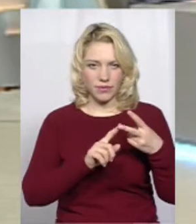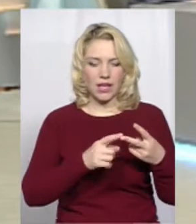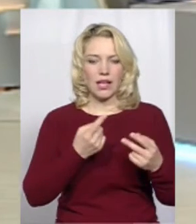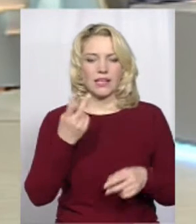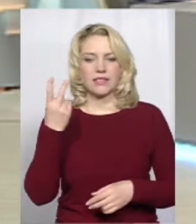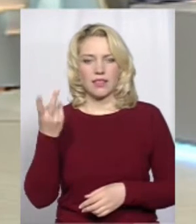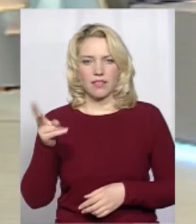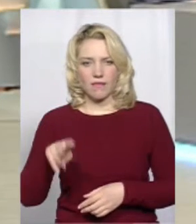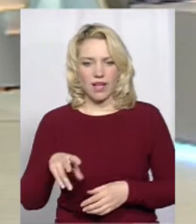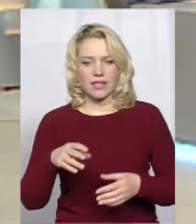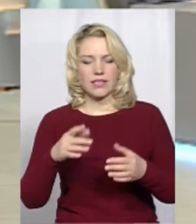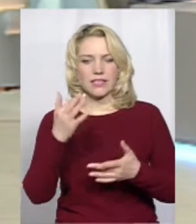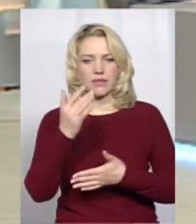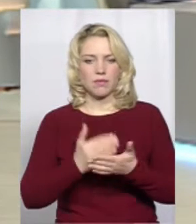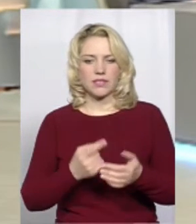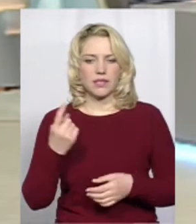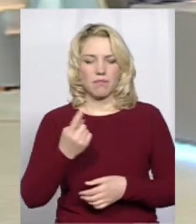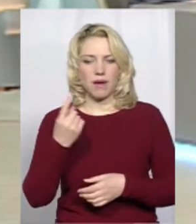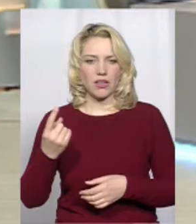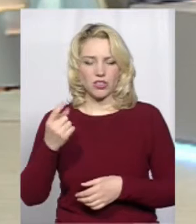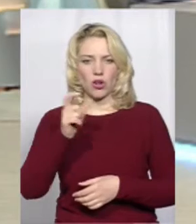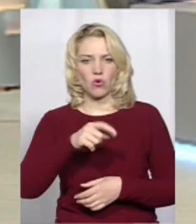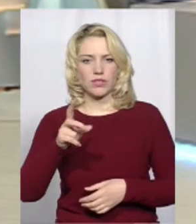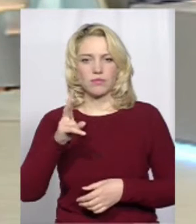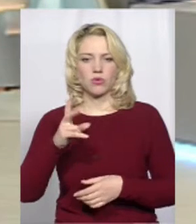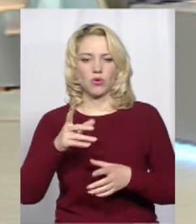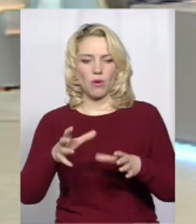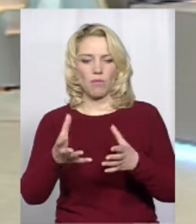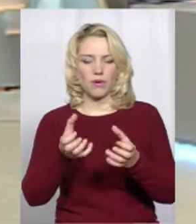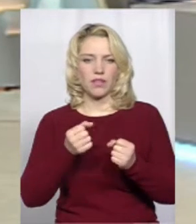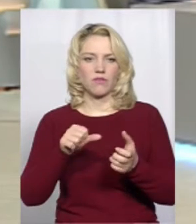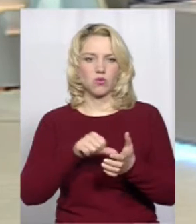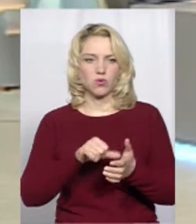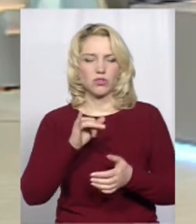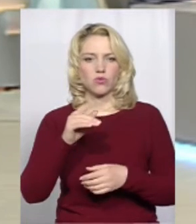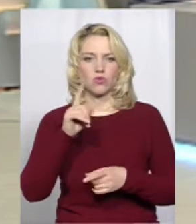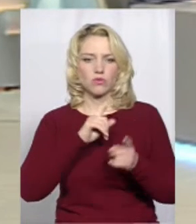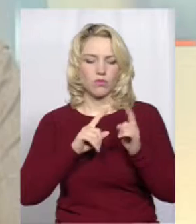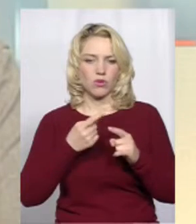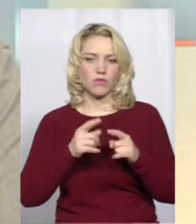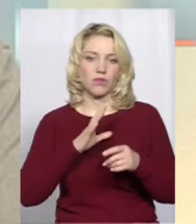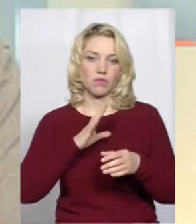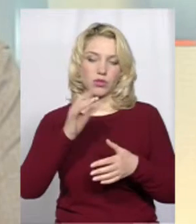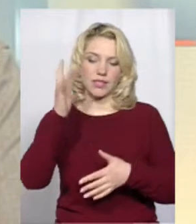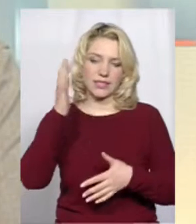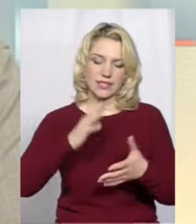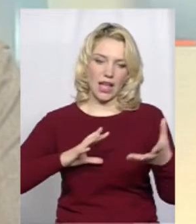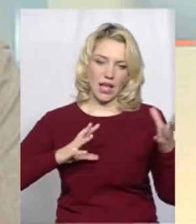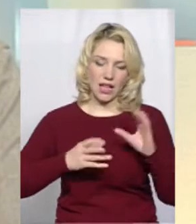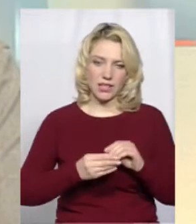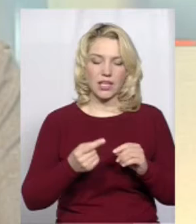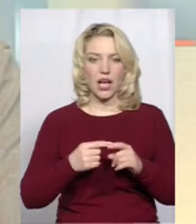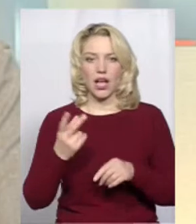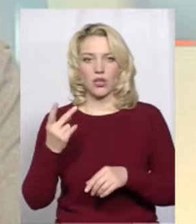список осіб, які прийняли участь у зборах, тобто він може бути загальний. Другий